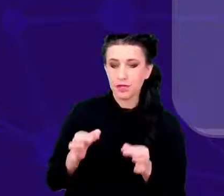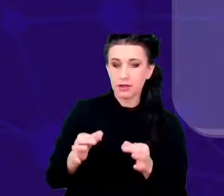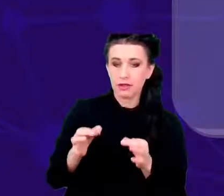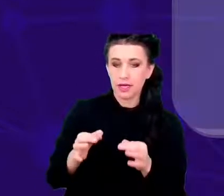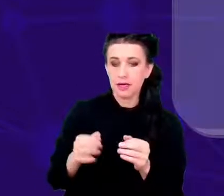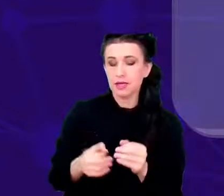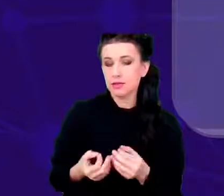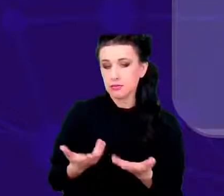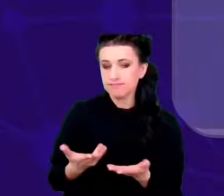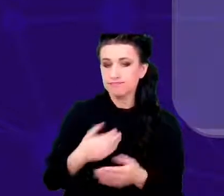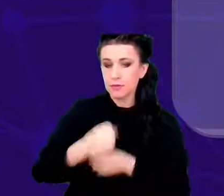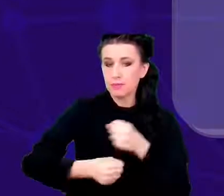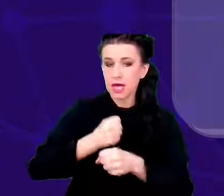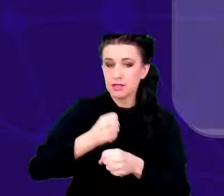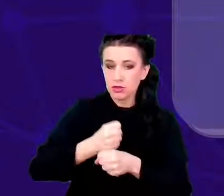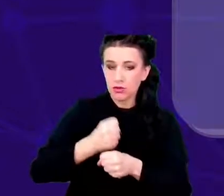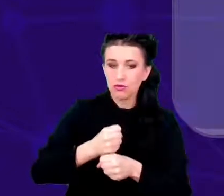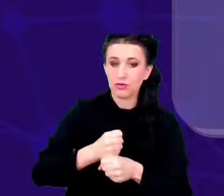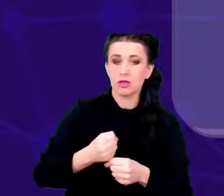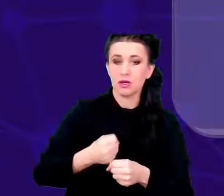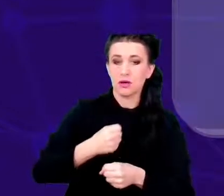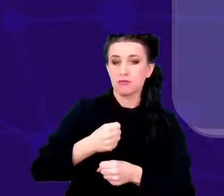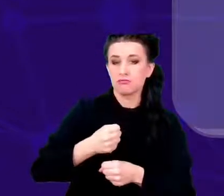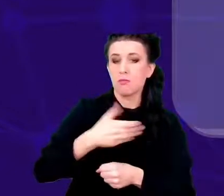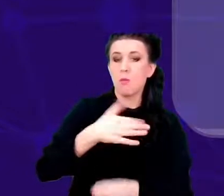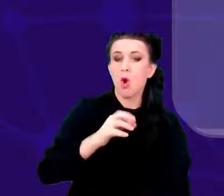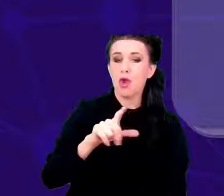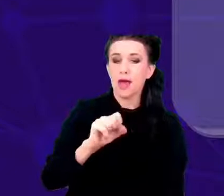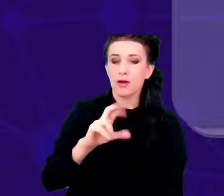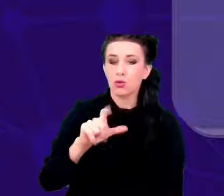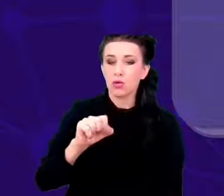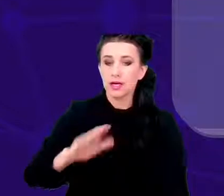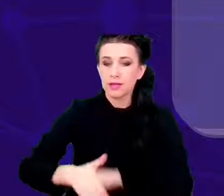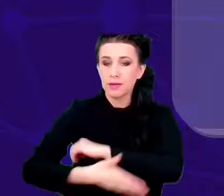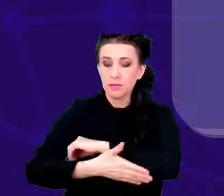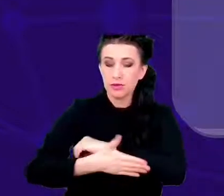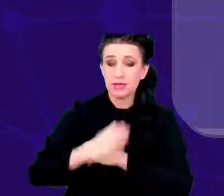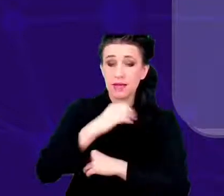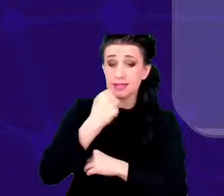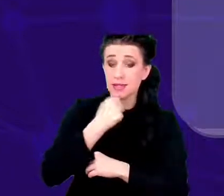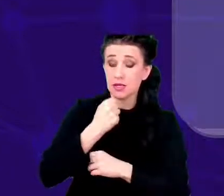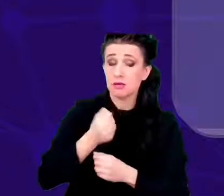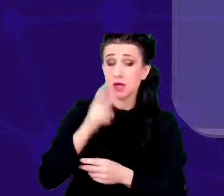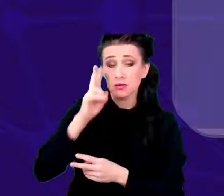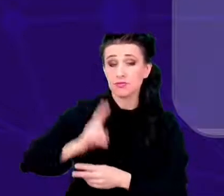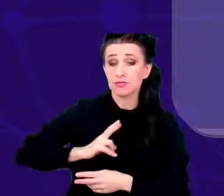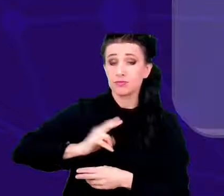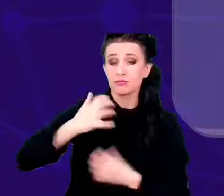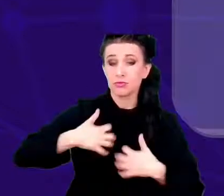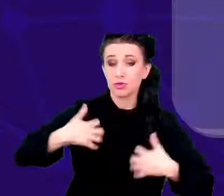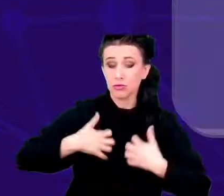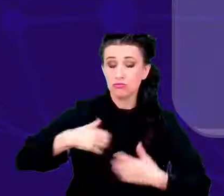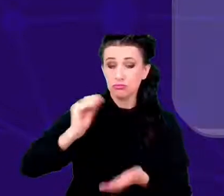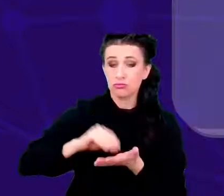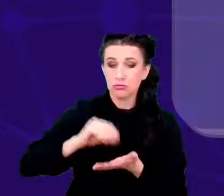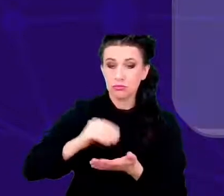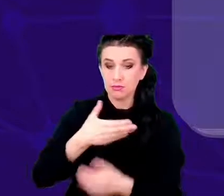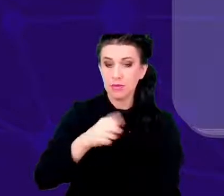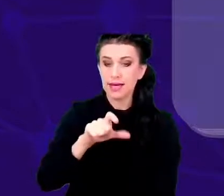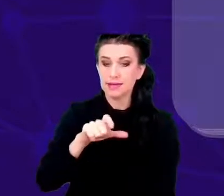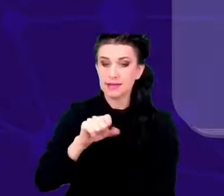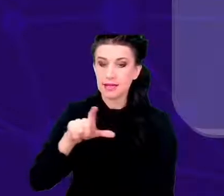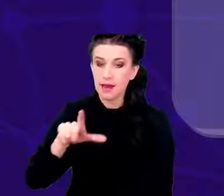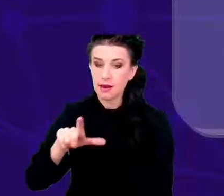w Pracowni Molekularnych Podstaw Starzenia w Instytucie Biologii Doświadczalnej im. Marcelego Nęckiego w Warszawie,